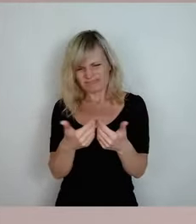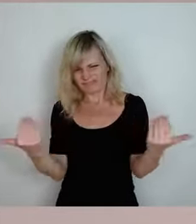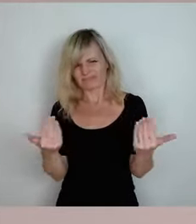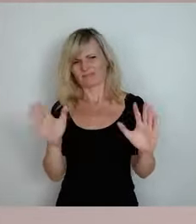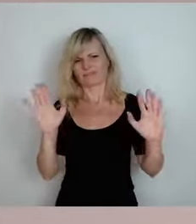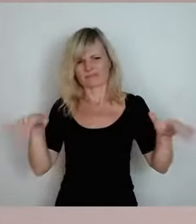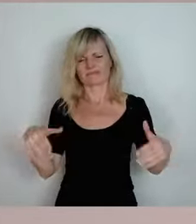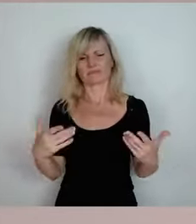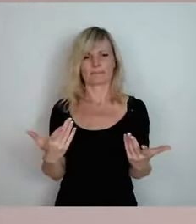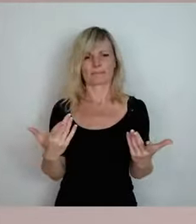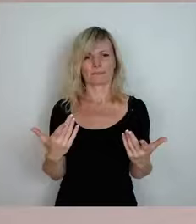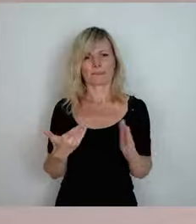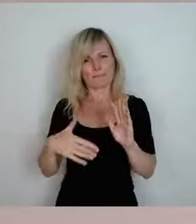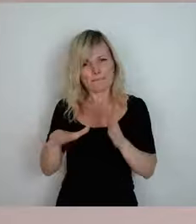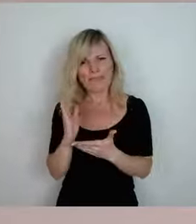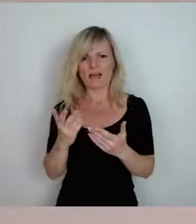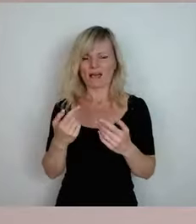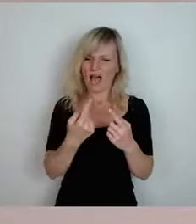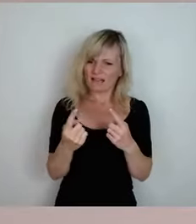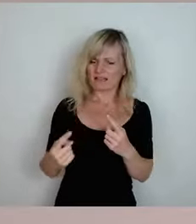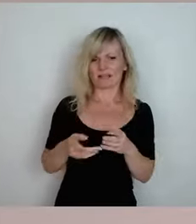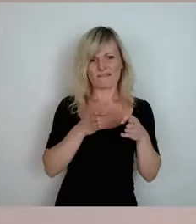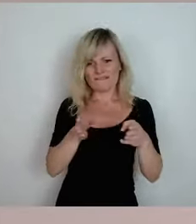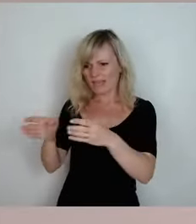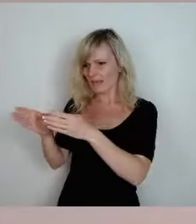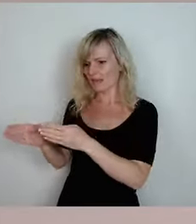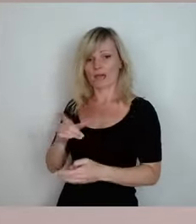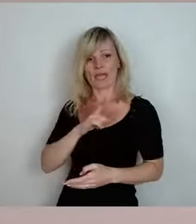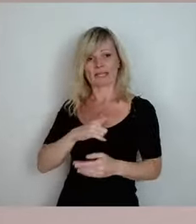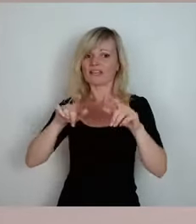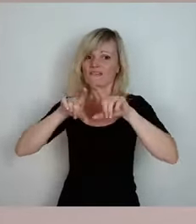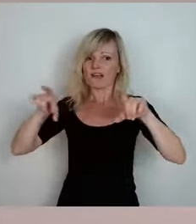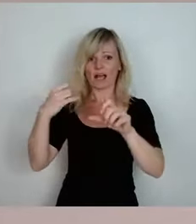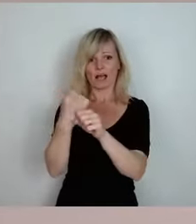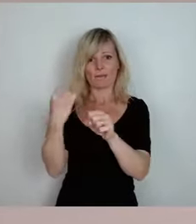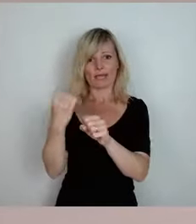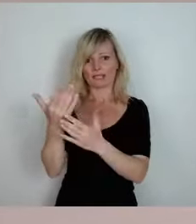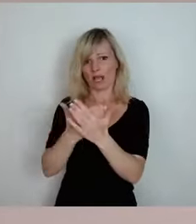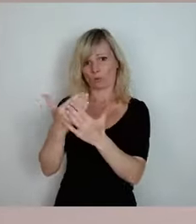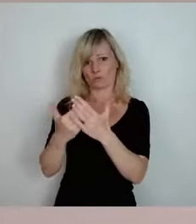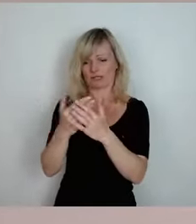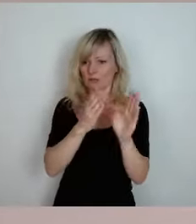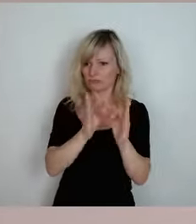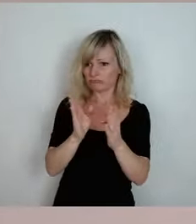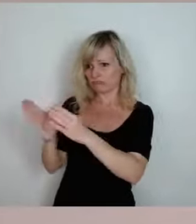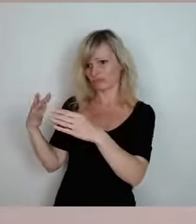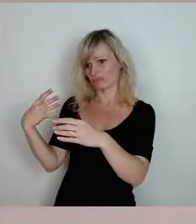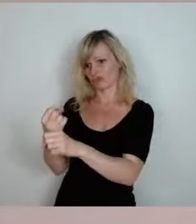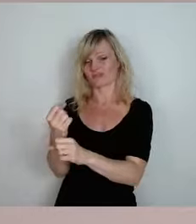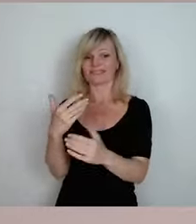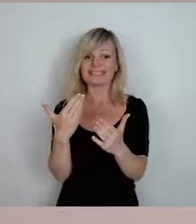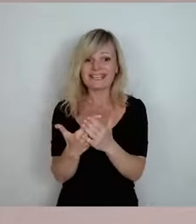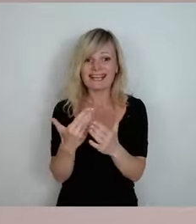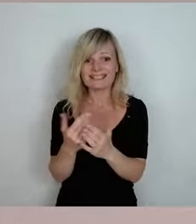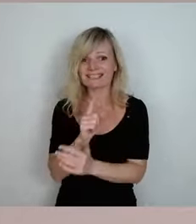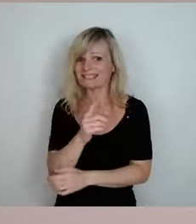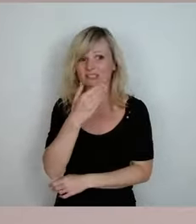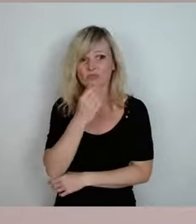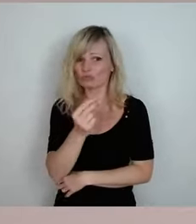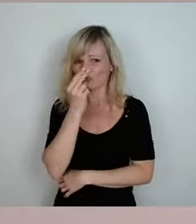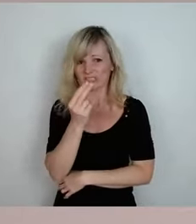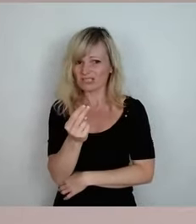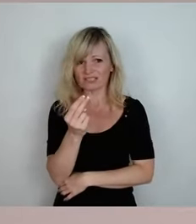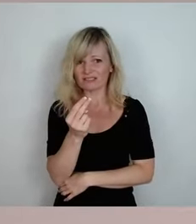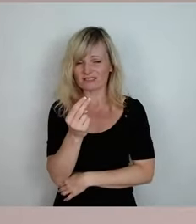auch mehr Wege in der eigentlichen Facharbeiterausbildung hinbekommen. Denn, meine Damen und Herren, das ist nicht schön zu sehen, dass ein